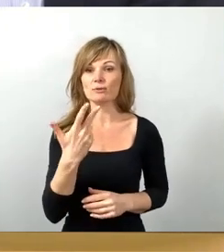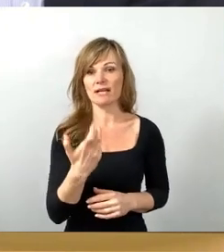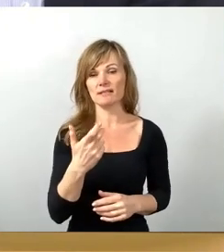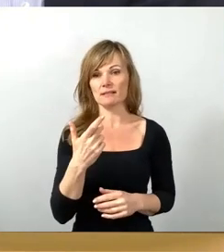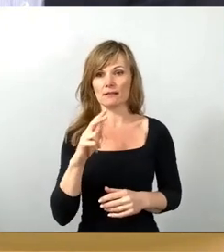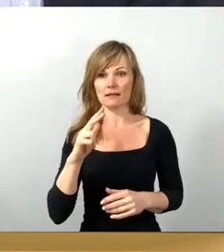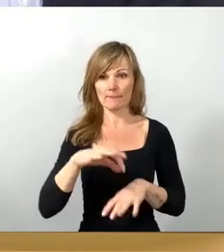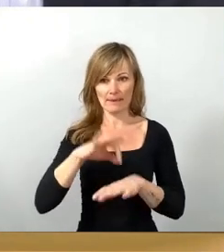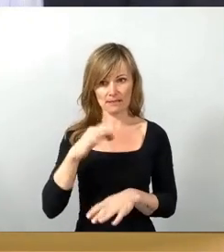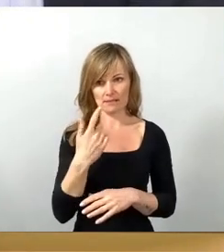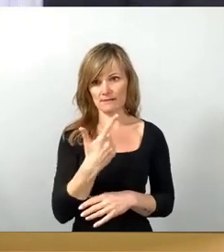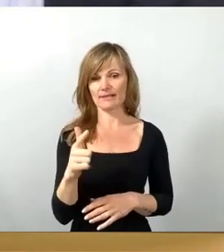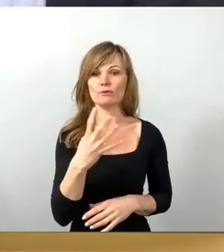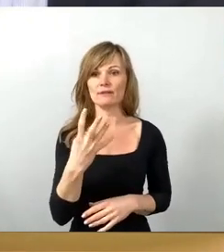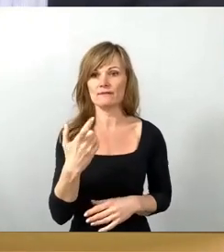Also gut.